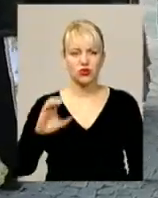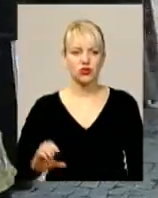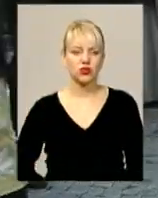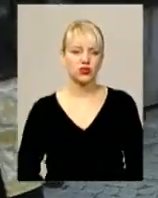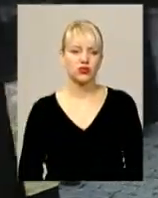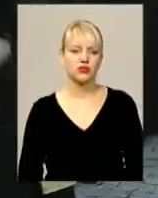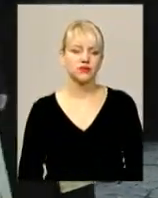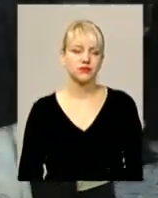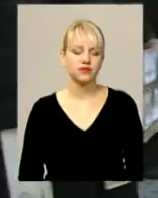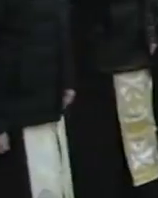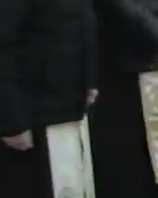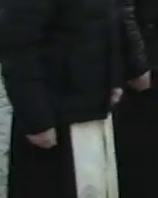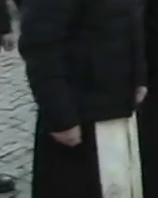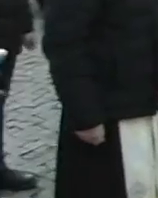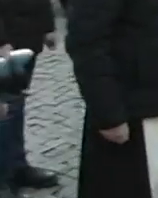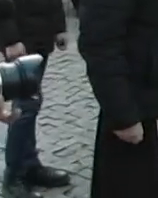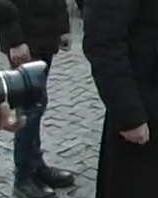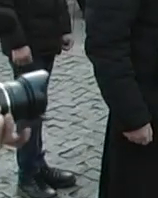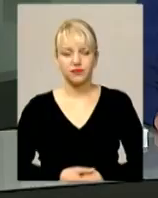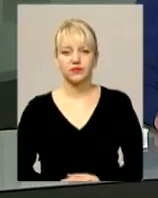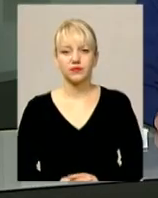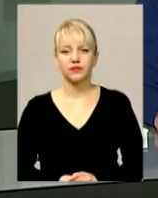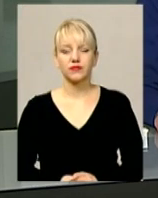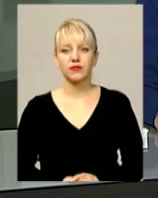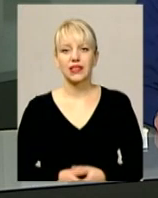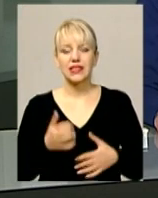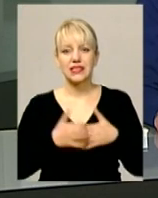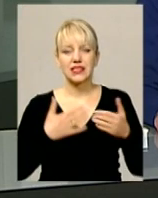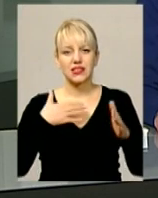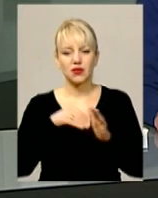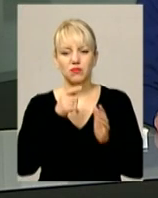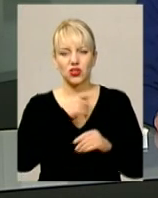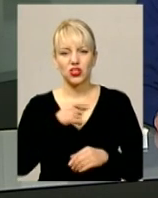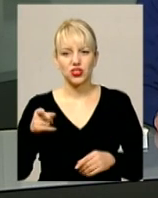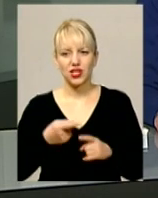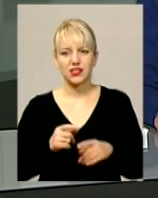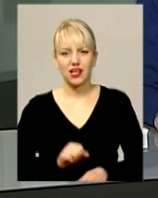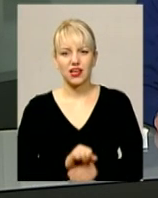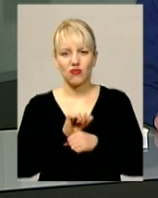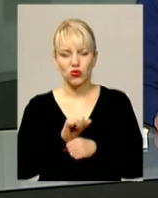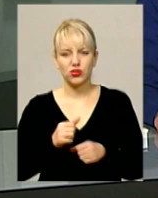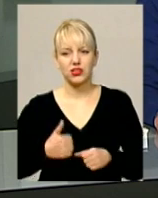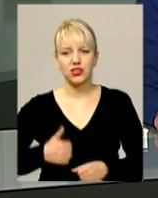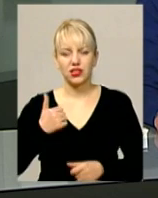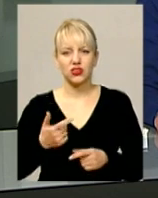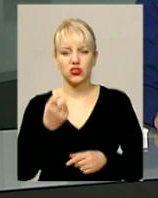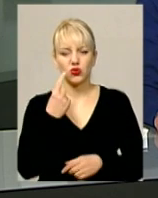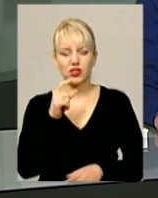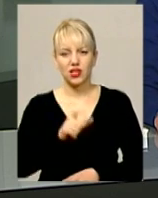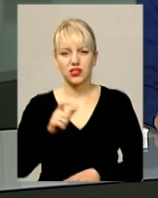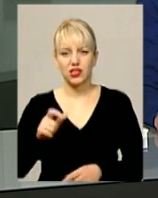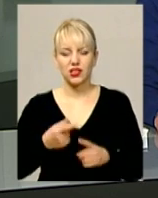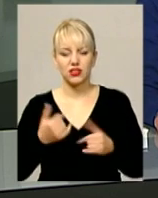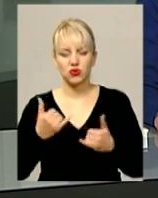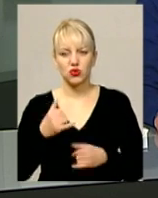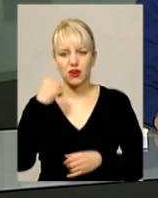Кривий. Новини. Поділя. Центр. Серед загиблих під час Революції Гідності – 11 рок краян. Сьогодні у